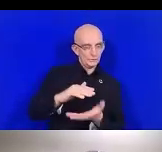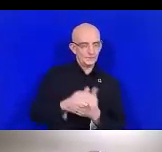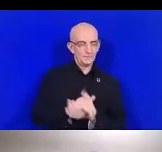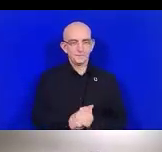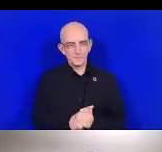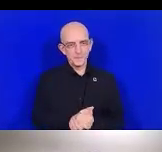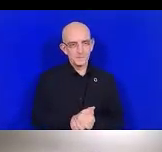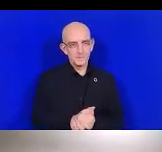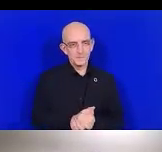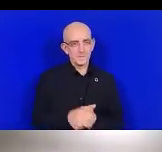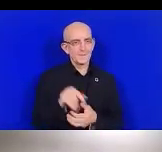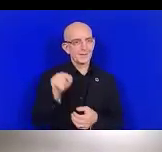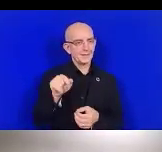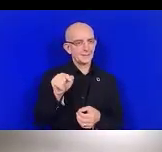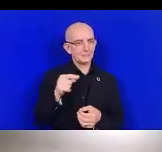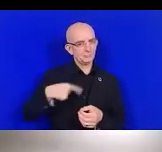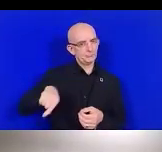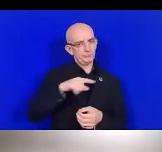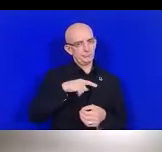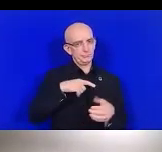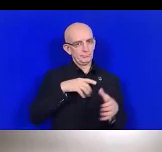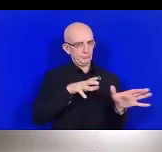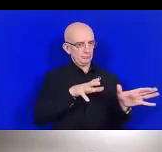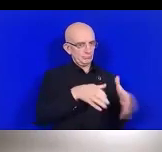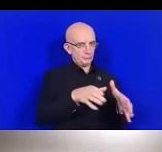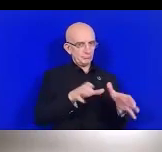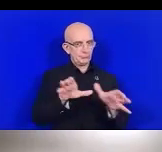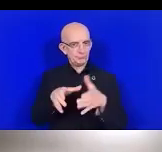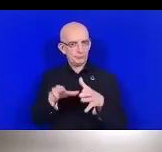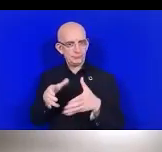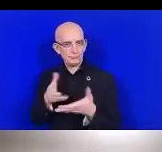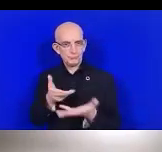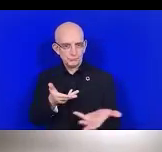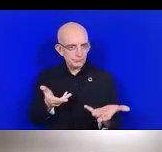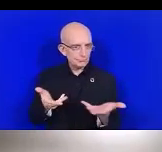générer ou alors rassembler plusieurs personnes.